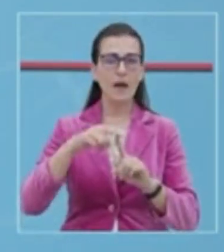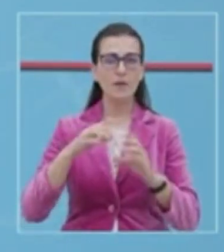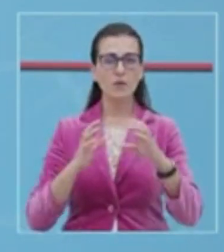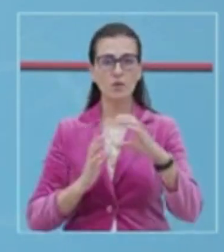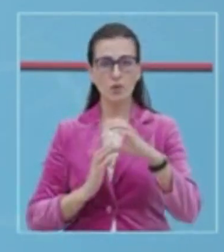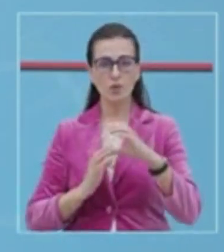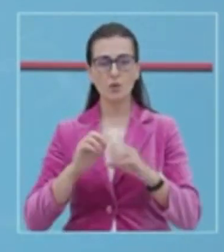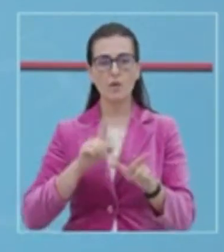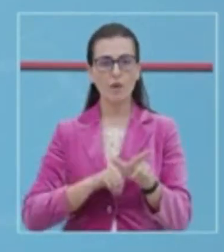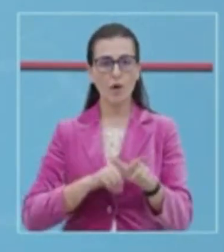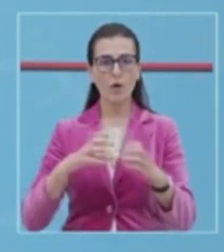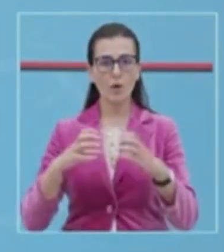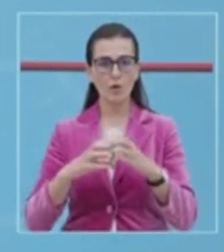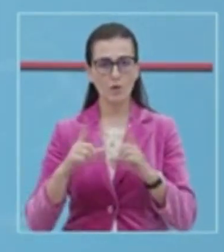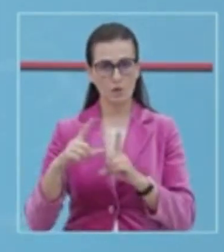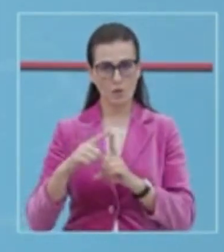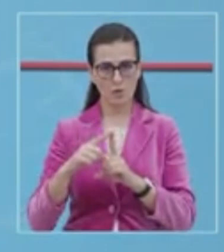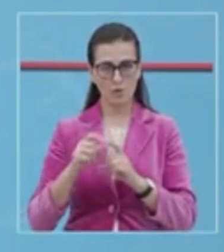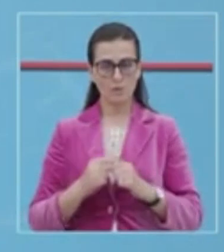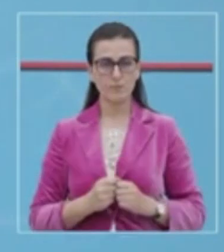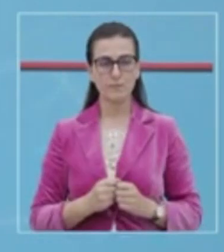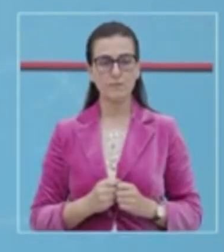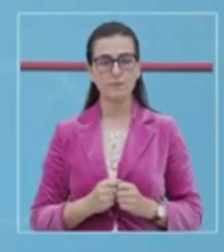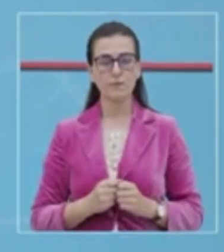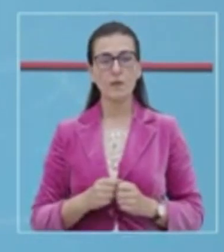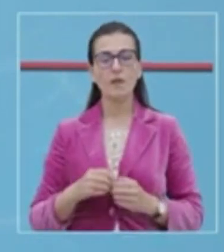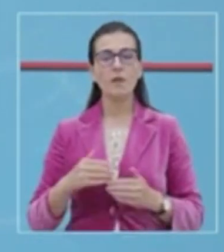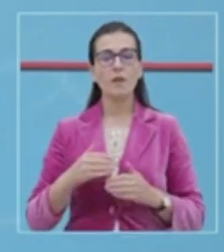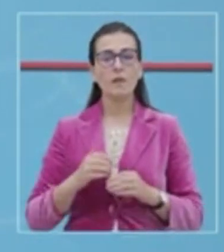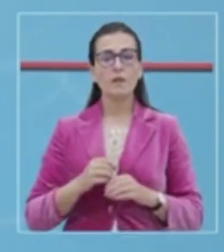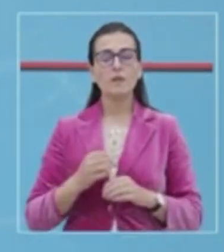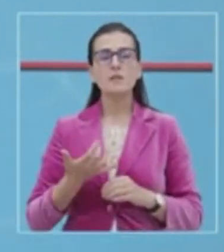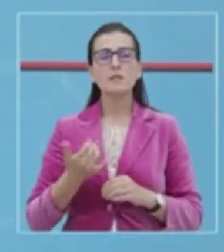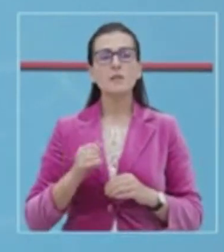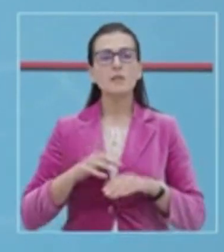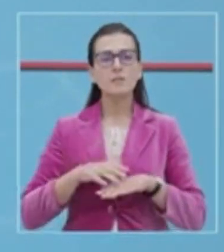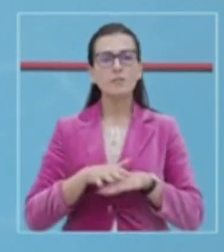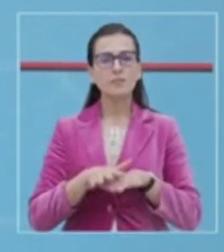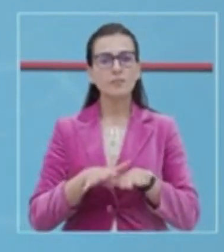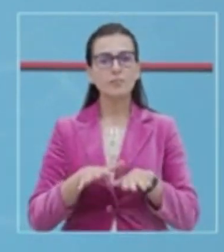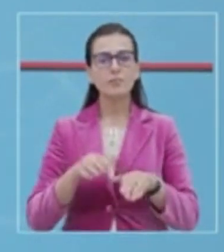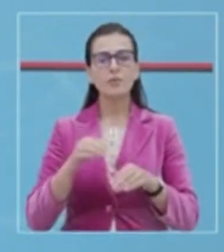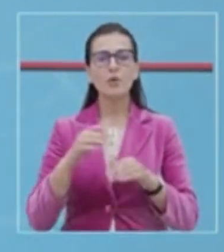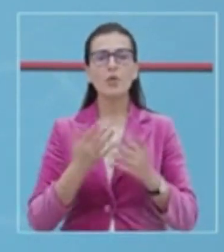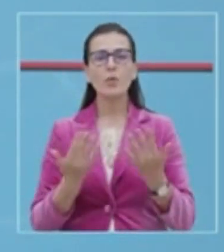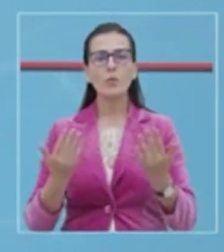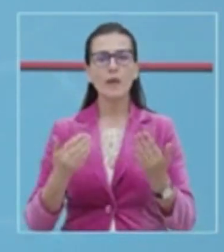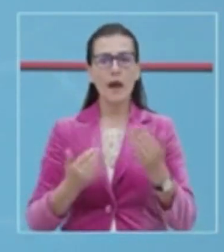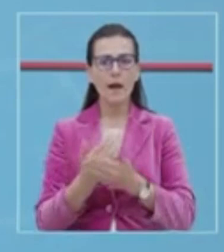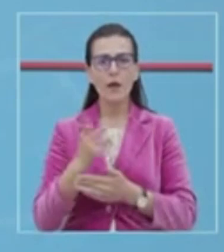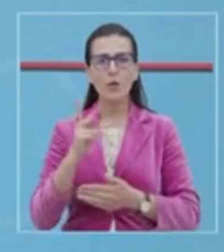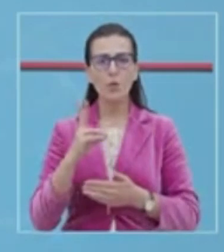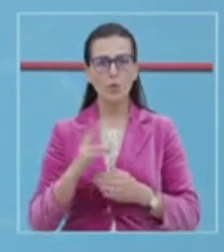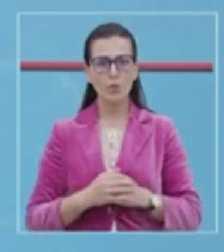Shkoder, Fier, Vlor, Korç dhe Durës. Shpëndarja geografike e të identifikuar dhe